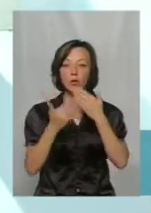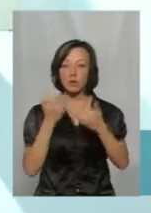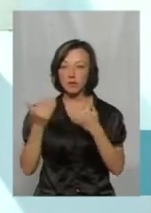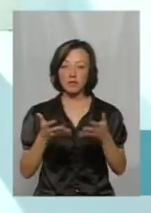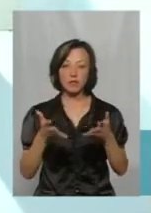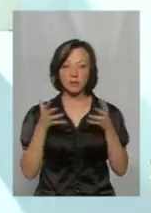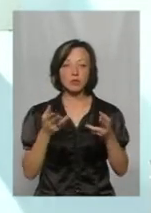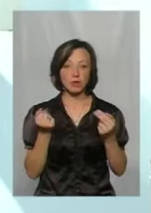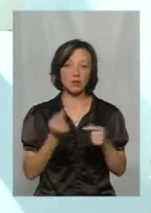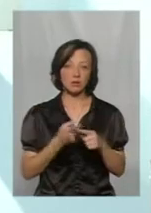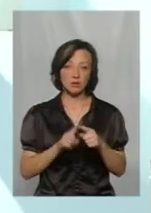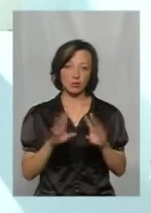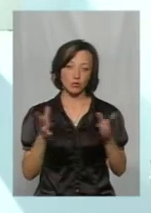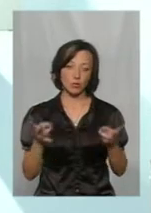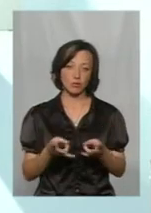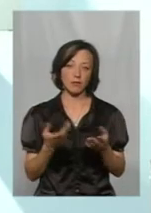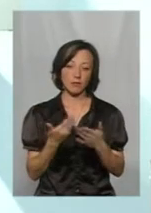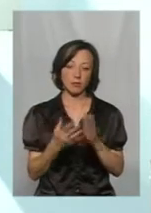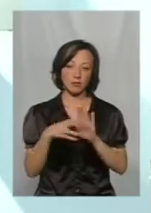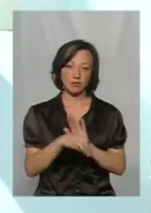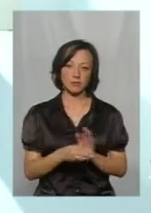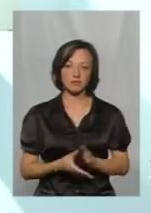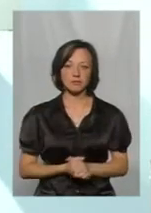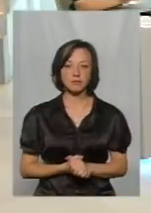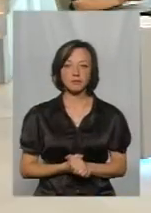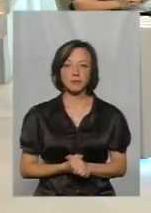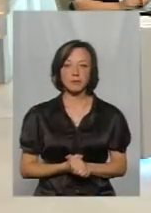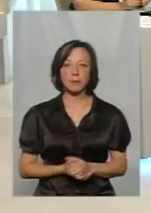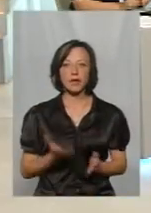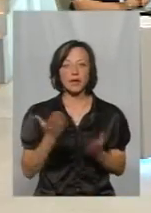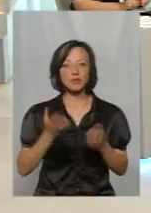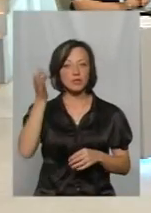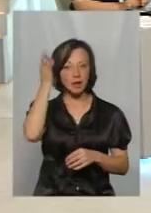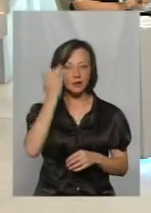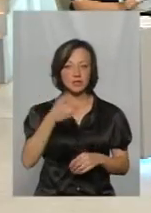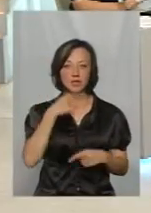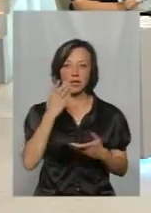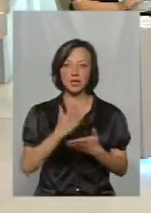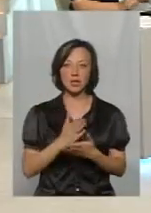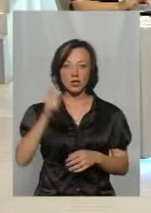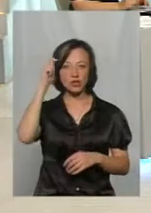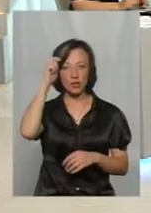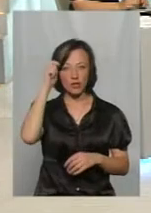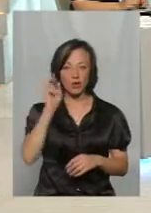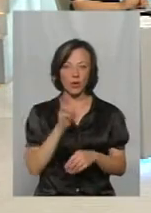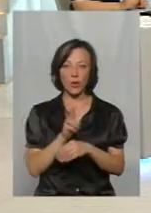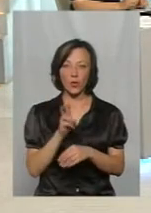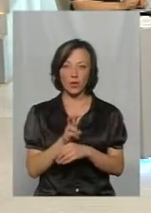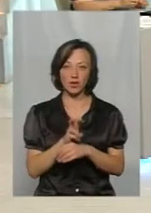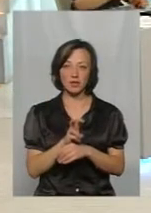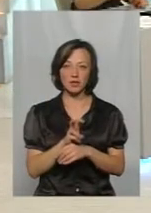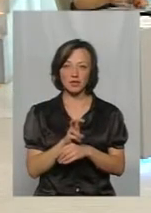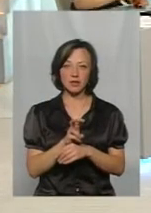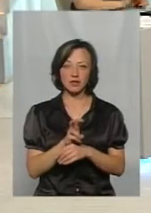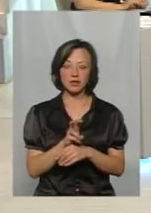визначили, що це буде потрібно. І от у нас склалося. До речі, якщо про це згадувати, ви сказали, що є навіть чоловік, який ходить і